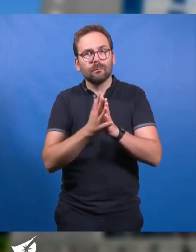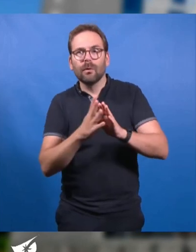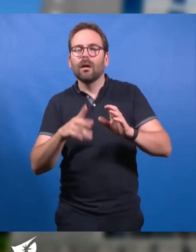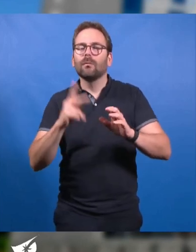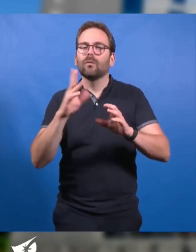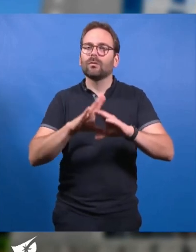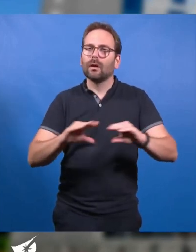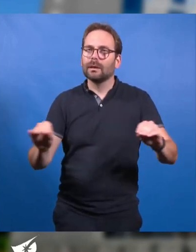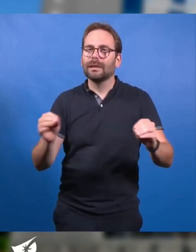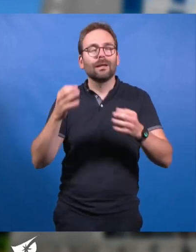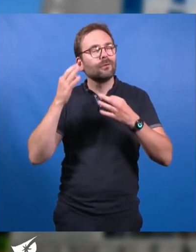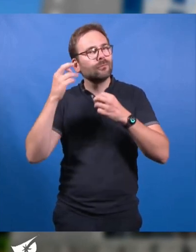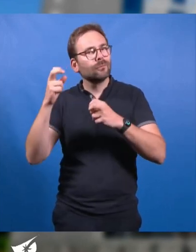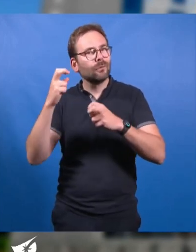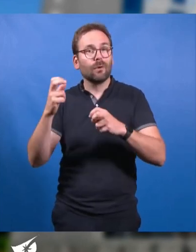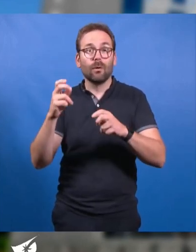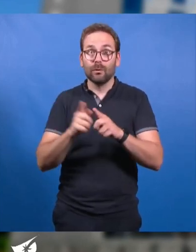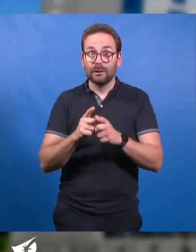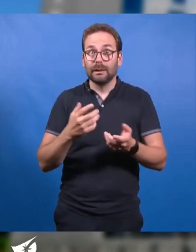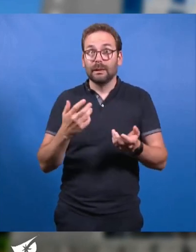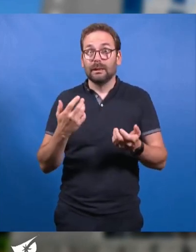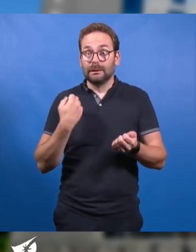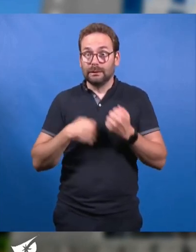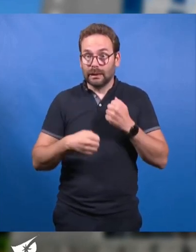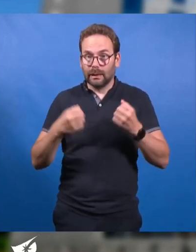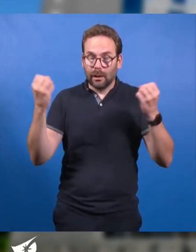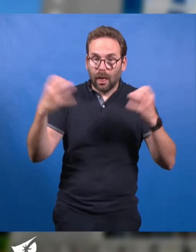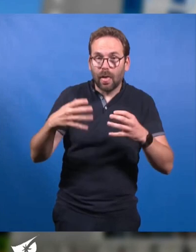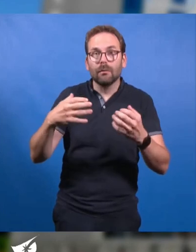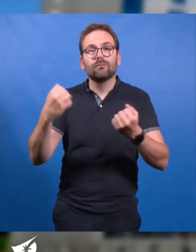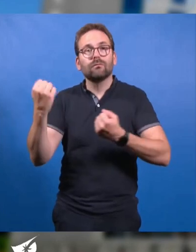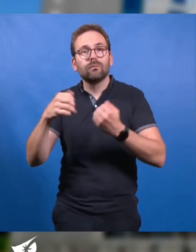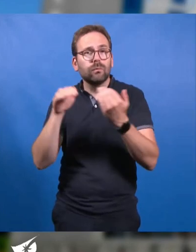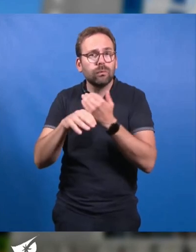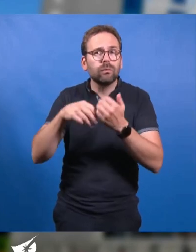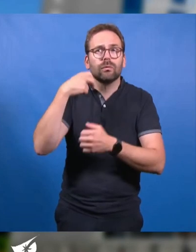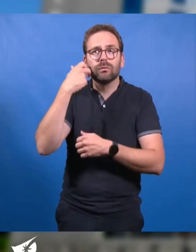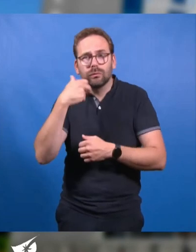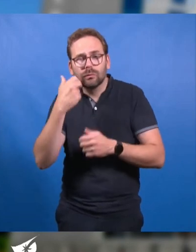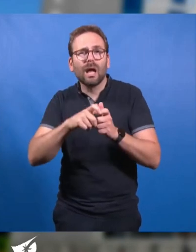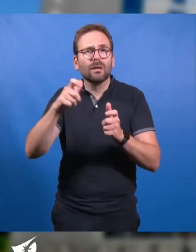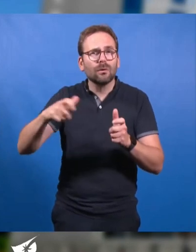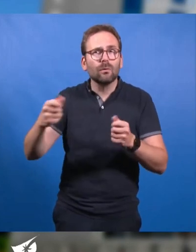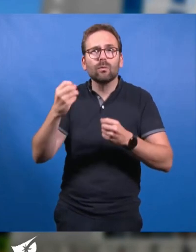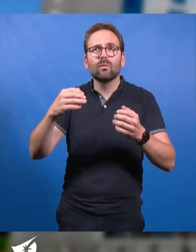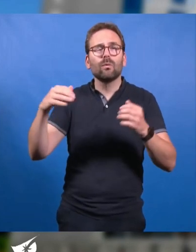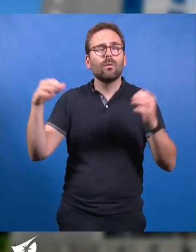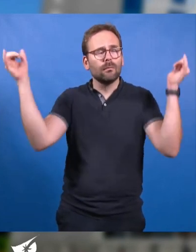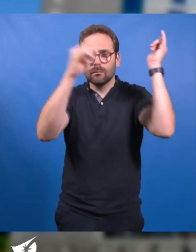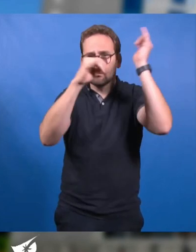sonore des populations et limiter les gènes occasionnés par le transport routier, ferroviaire, industriel ou aérien.